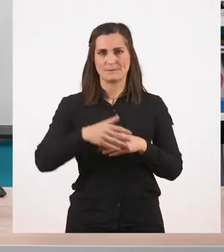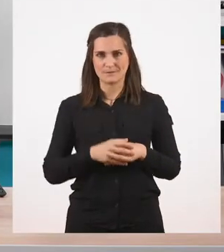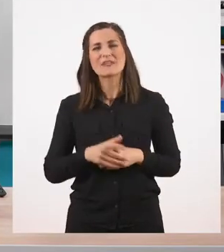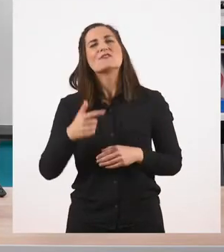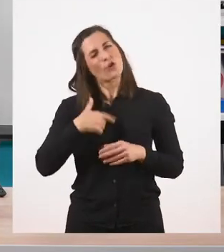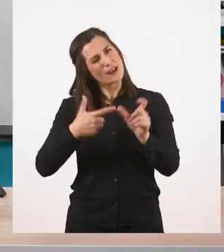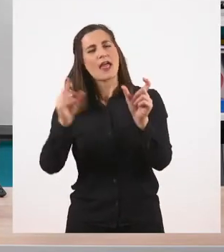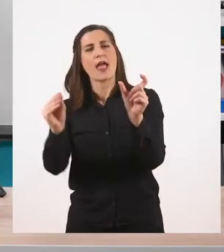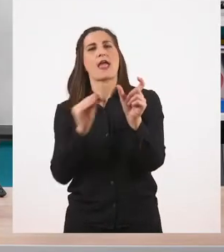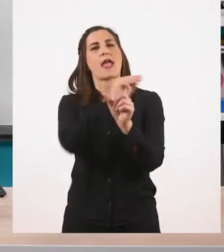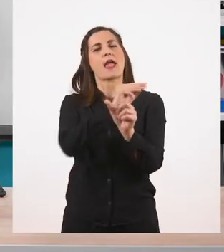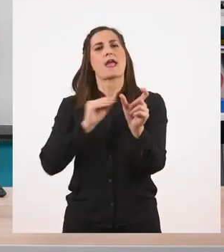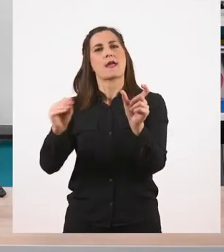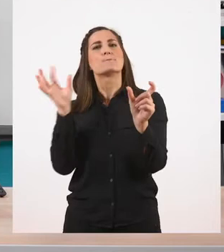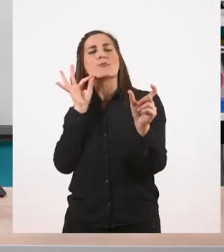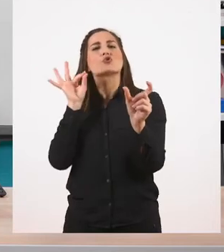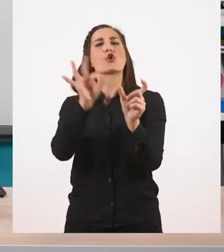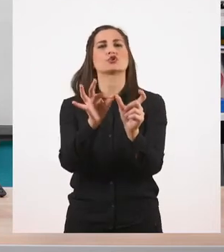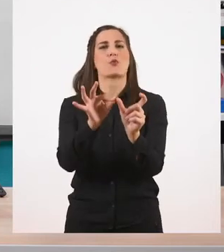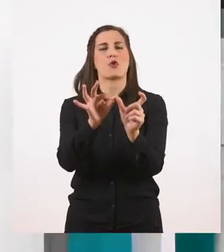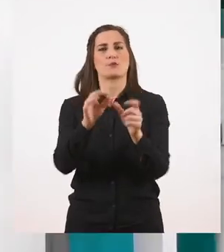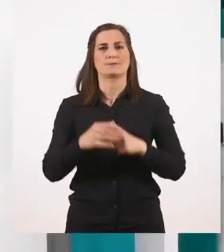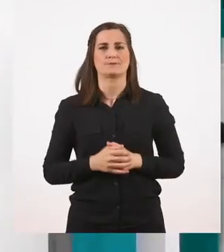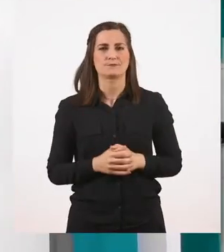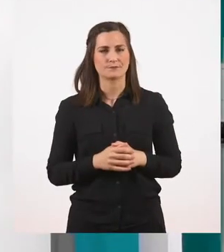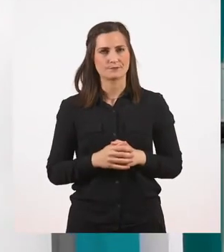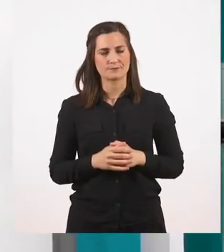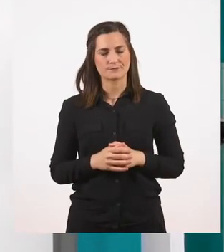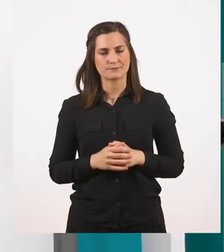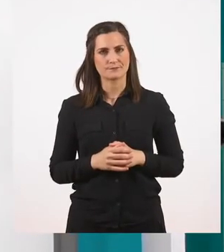εμπρόθετος προσδιορισμός. Τον γράφουμε στους εμπρόθετους προσδιορισμούς.